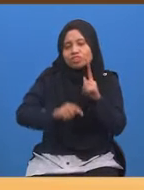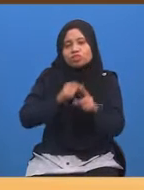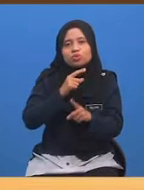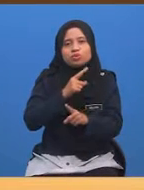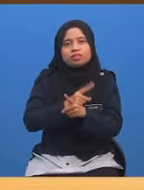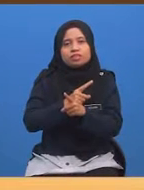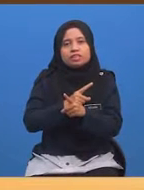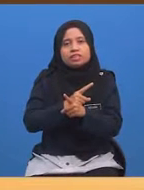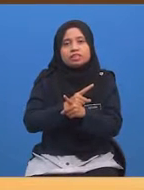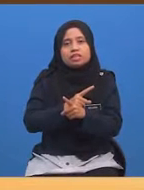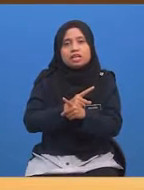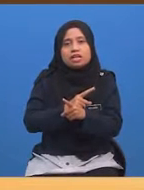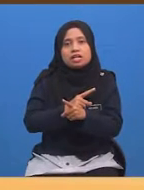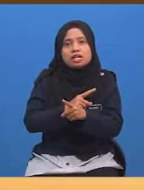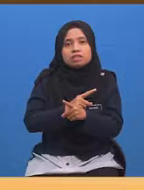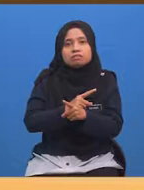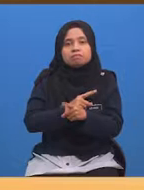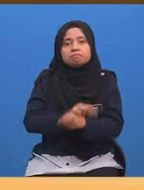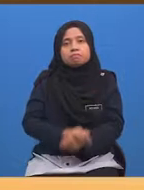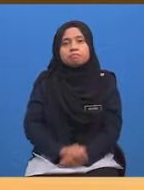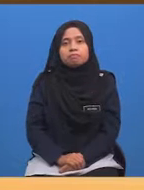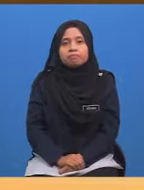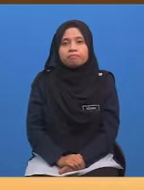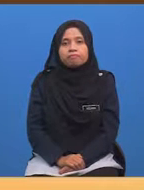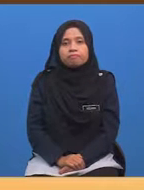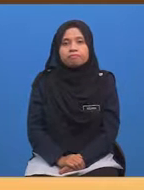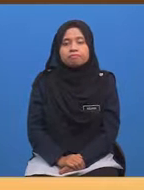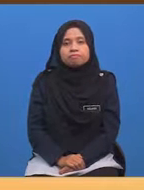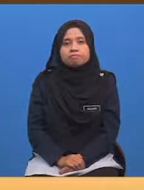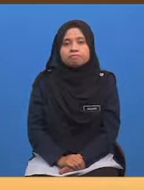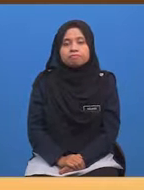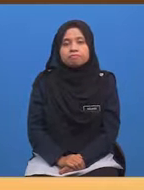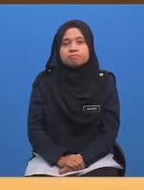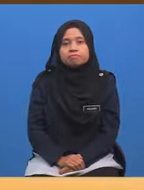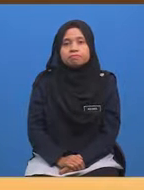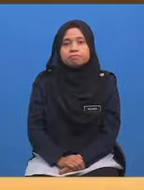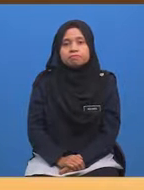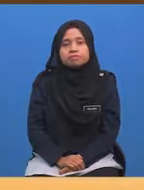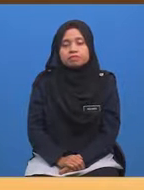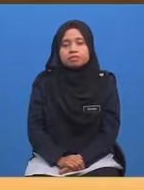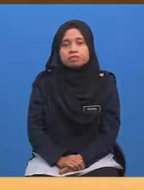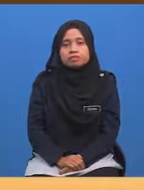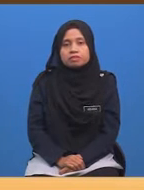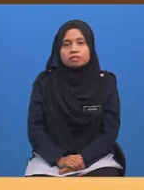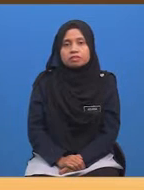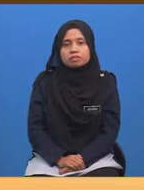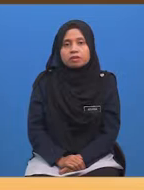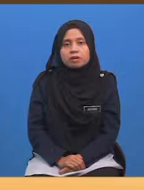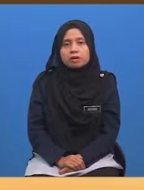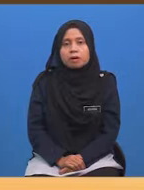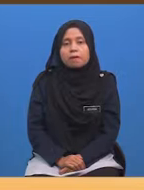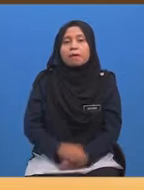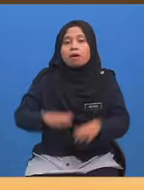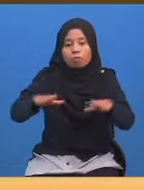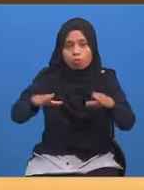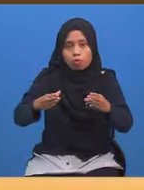Bina bangunan? Bukan Cuba lagi Ya Tepat